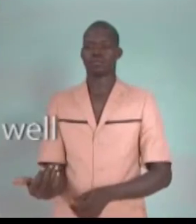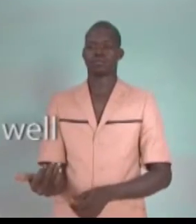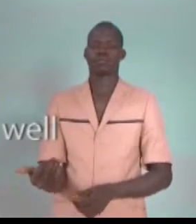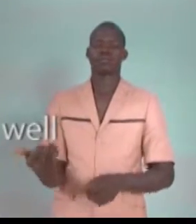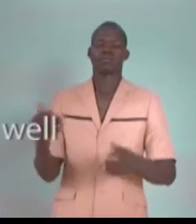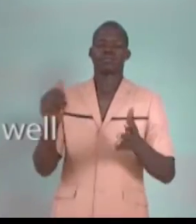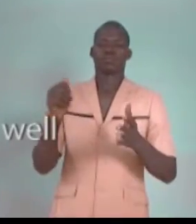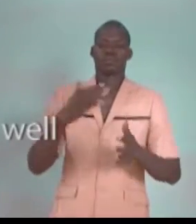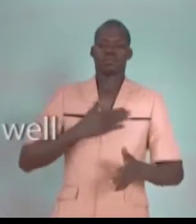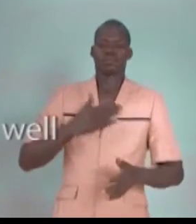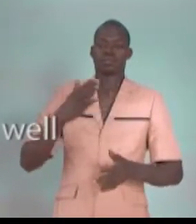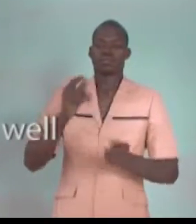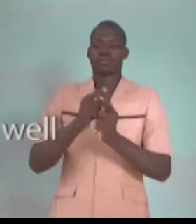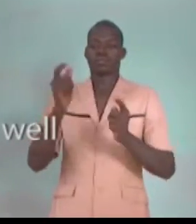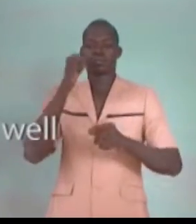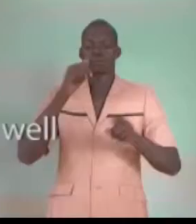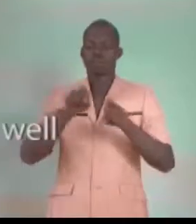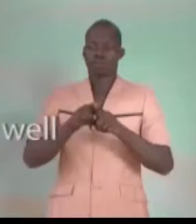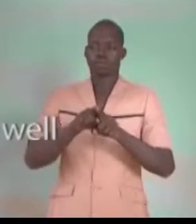Ma grande, c'est une fille battante.